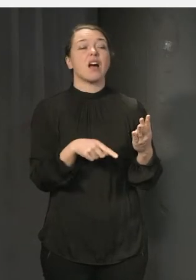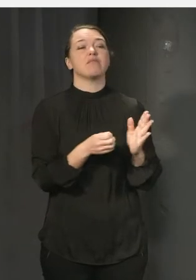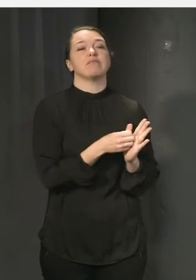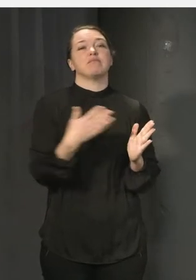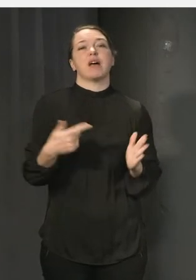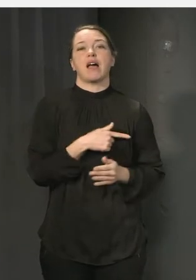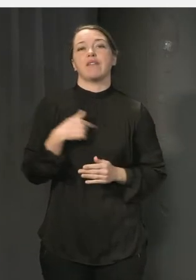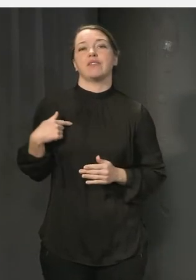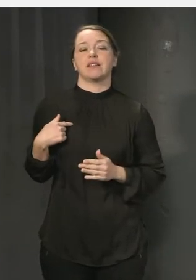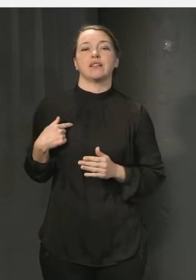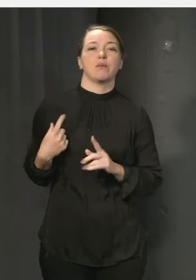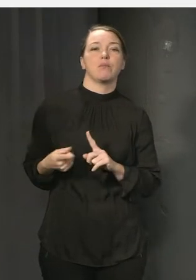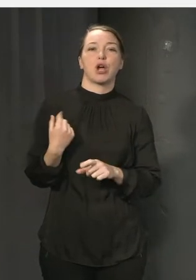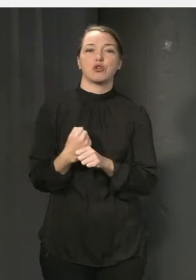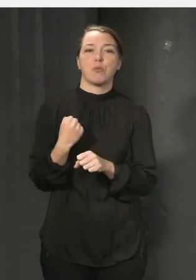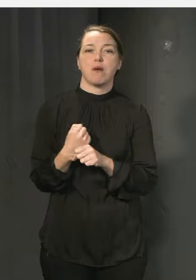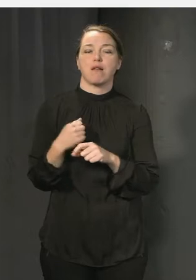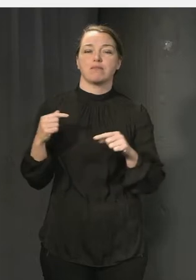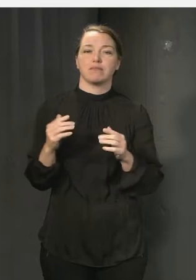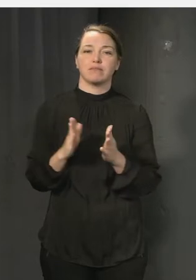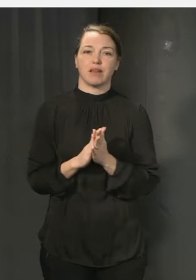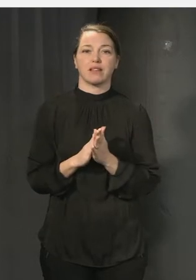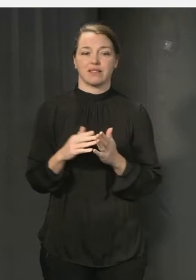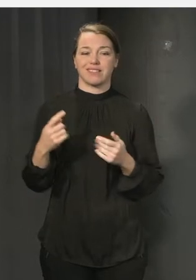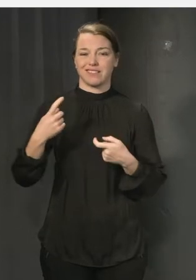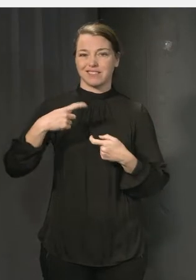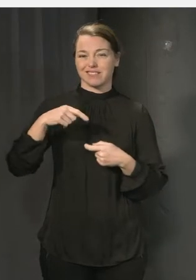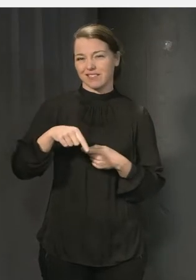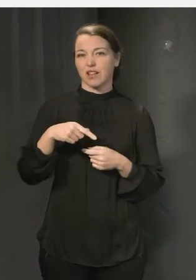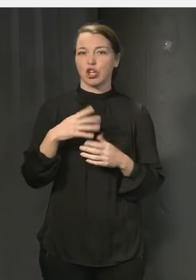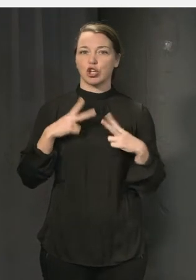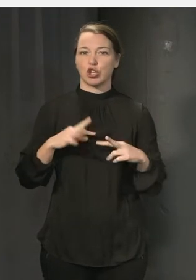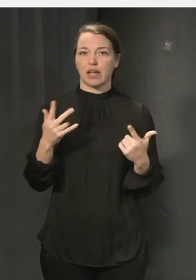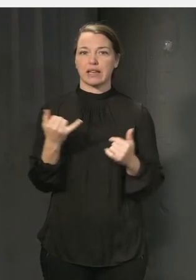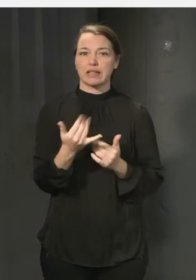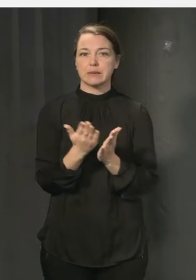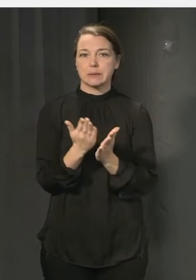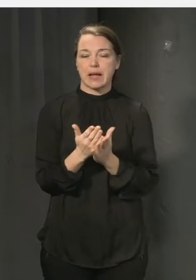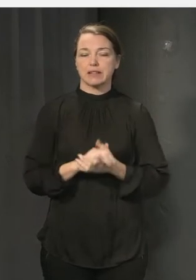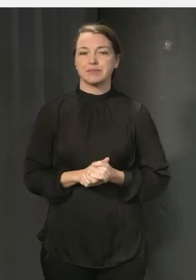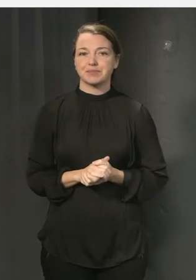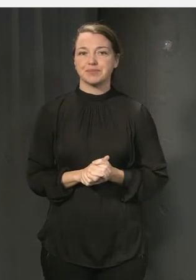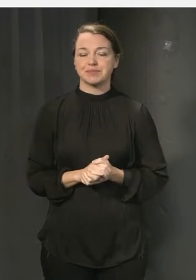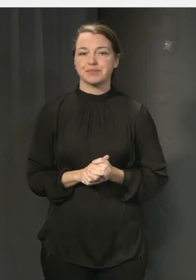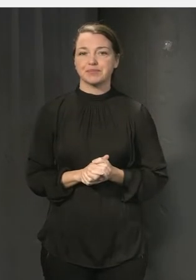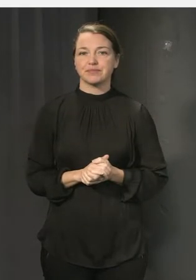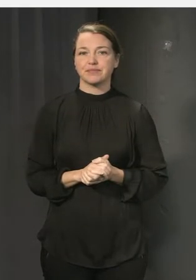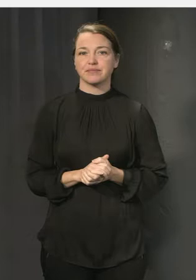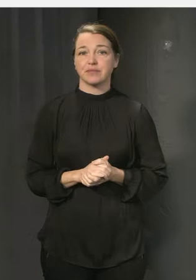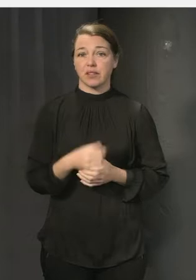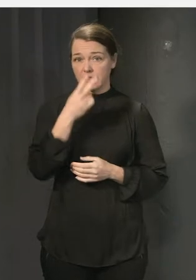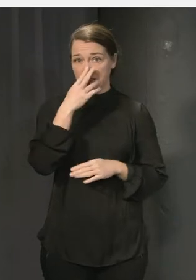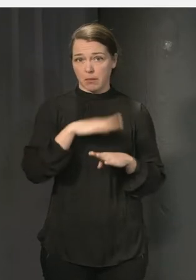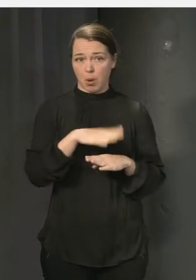till att vi har gjort det här arbetet kring just trygghet i skolan. Men när man har tittat på hur barn och